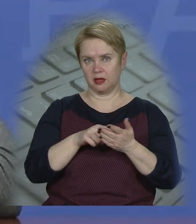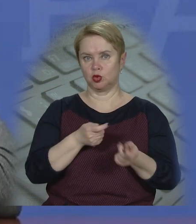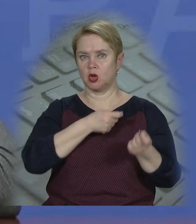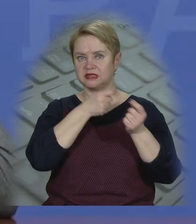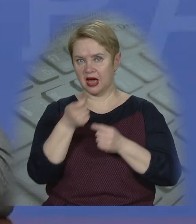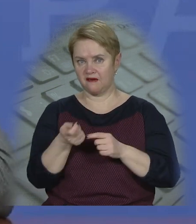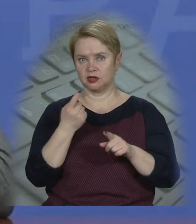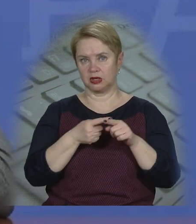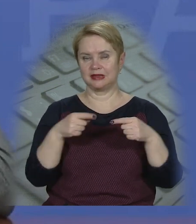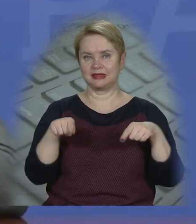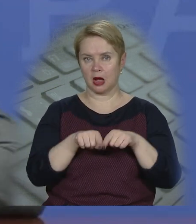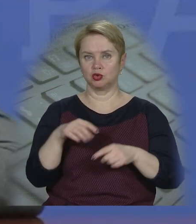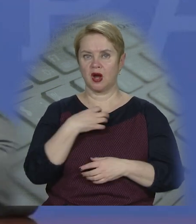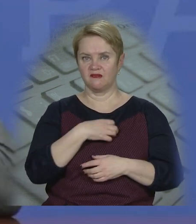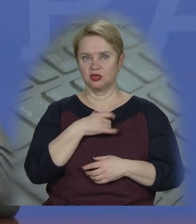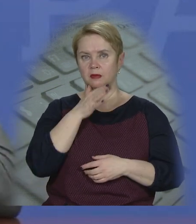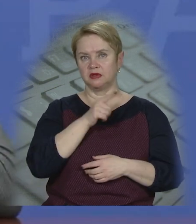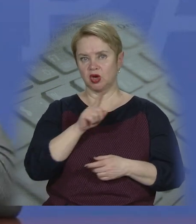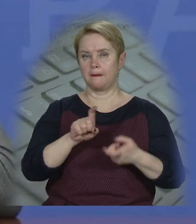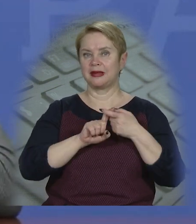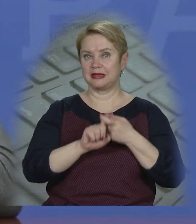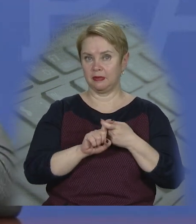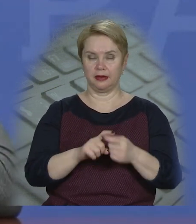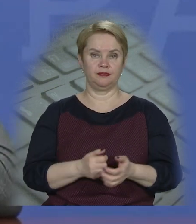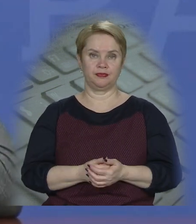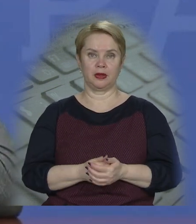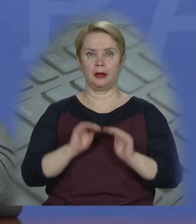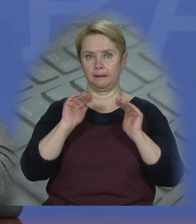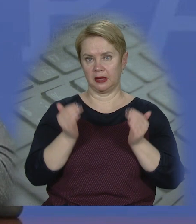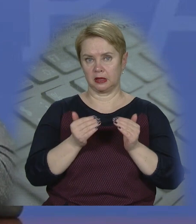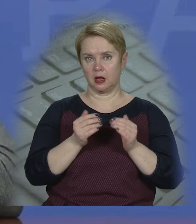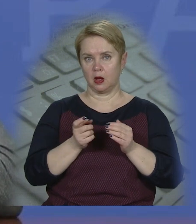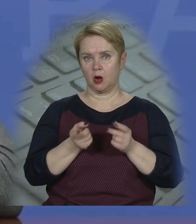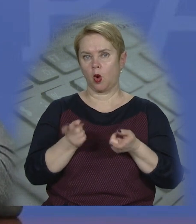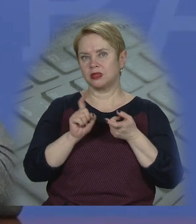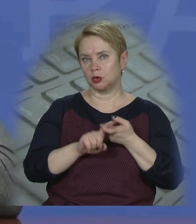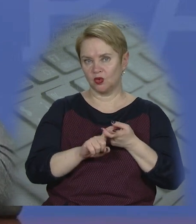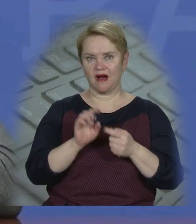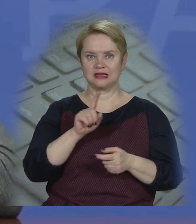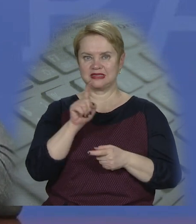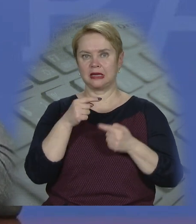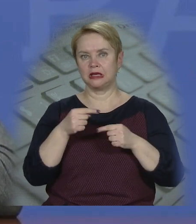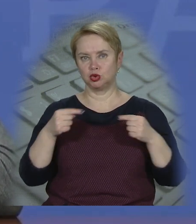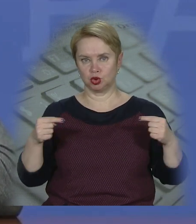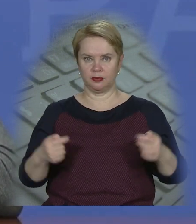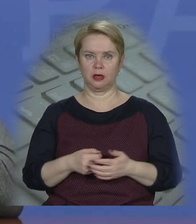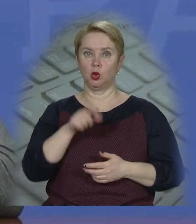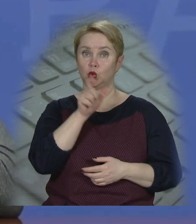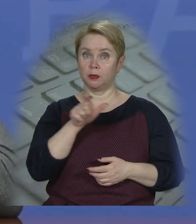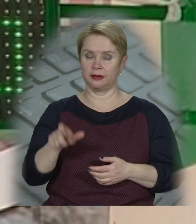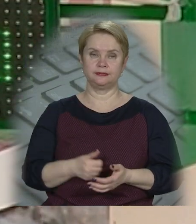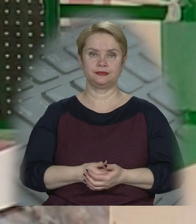доставки. Тому що це також важливо під час пандемії мінімально контактувати з іншими